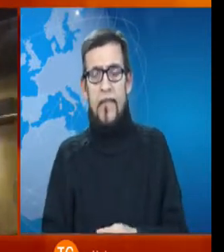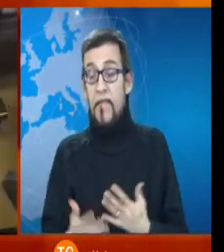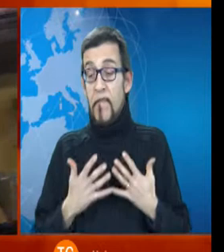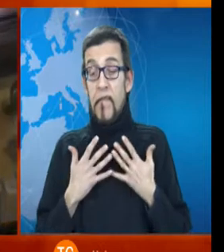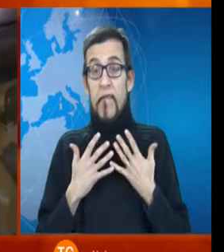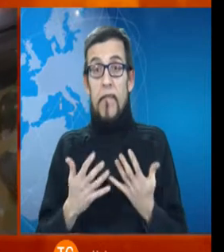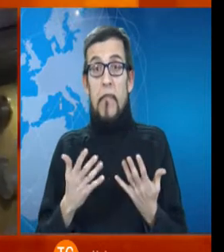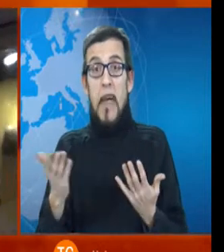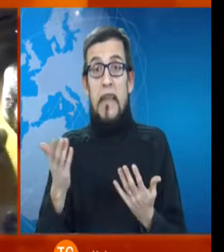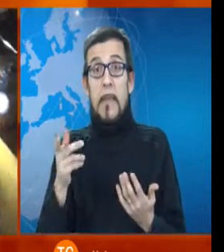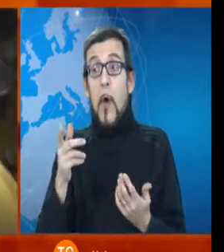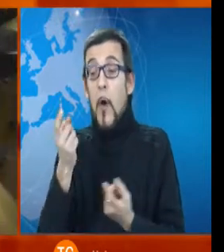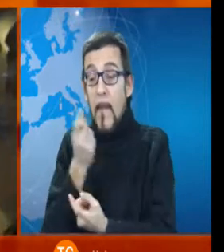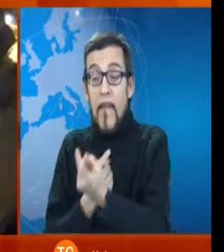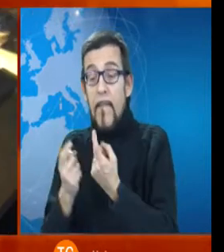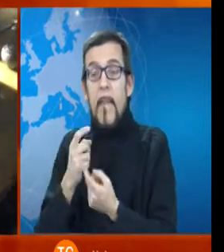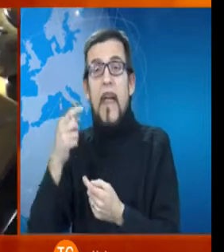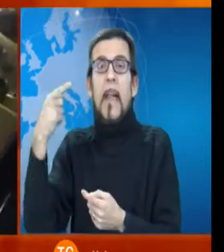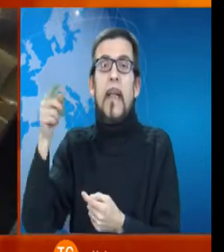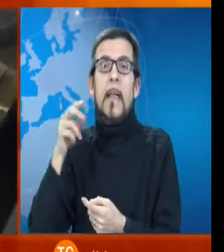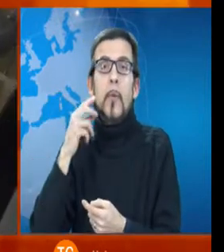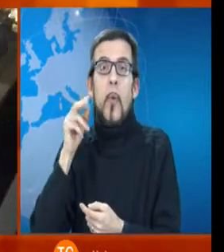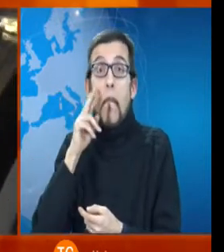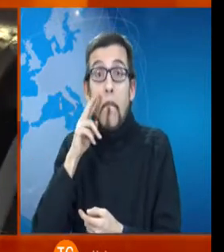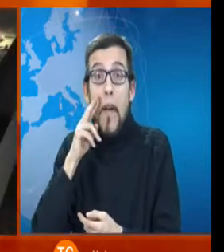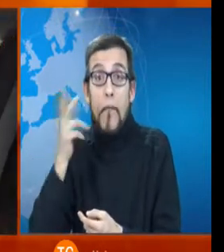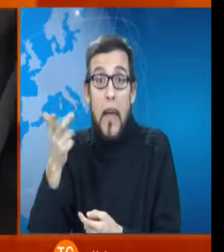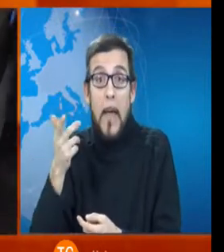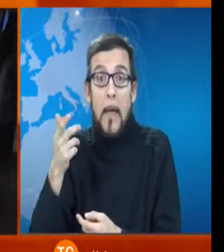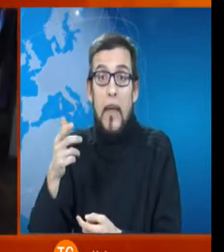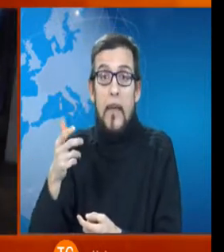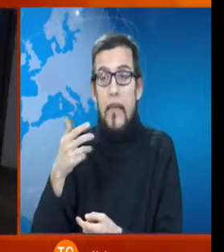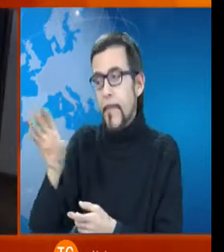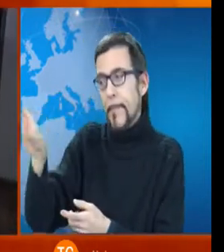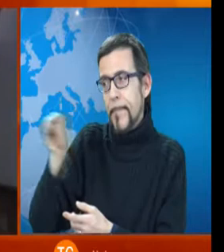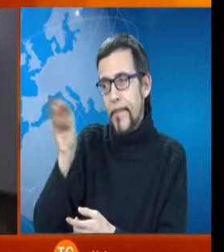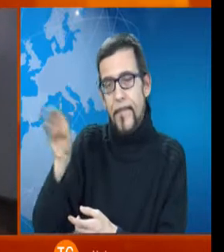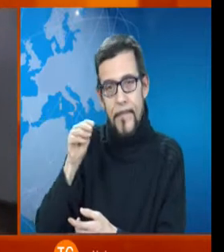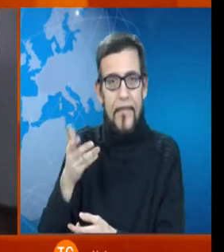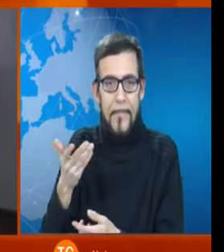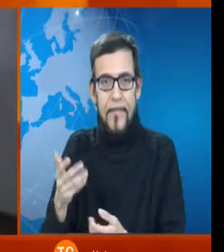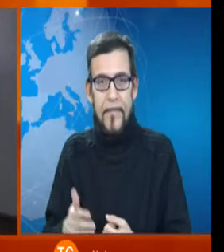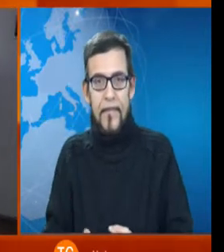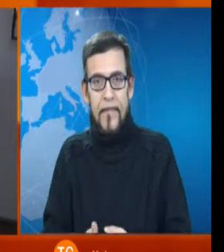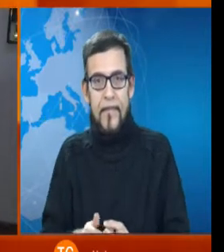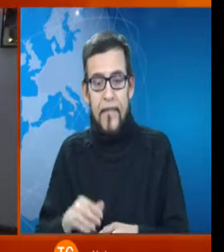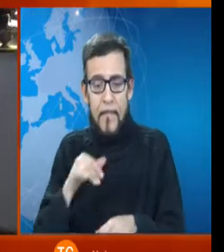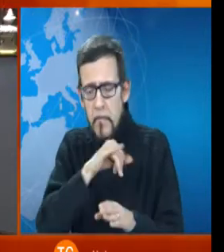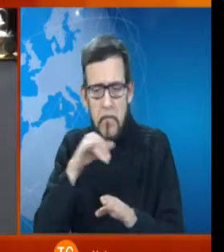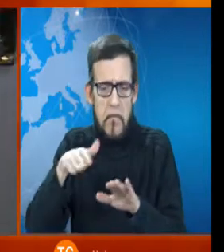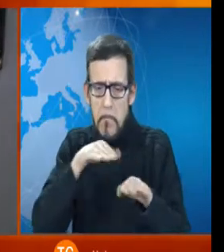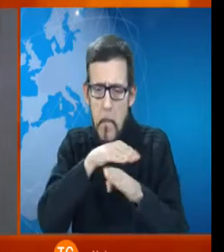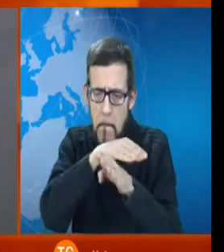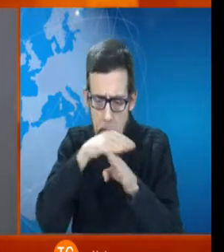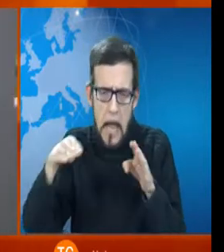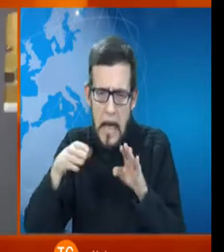l'arte è quella che gli deriva proprio dal padre dalla famiglia che è una famiglia comunque di medie origini ma che